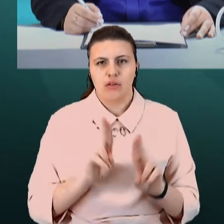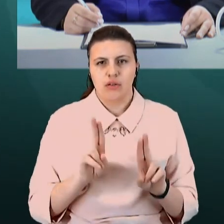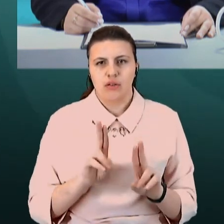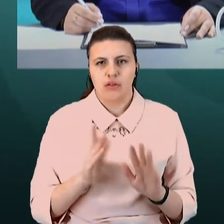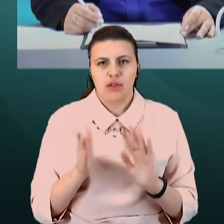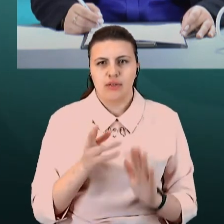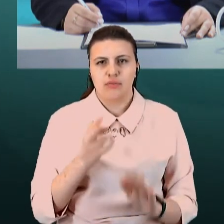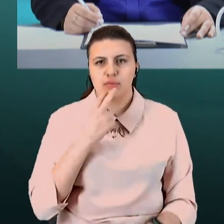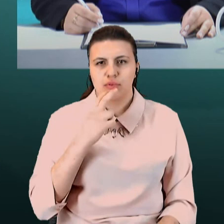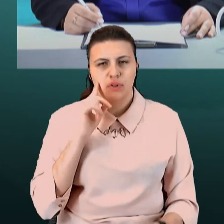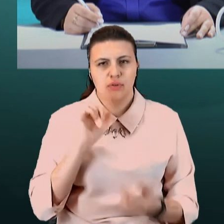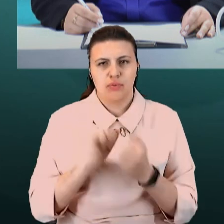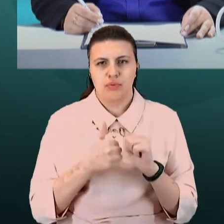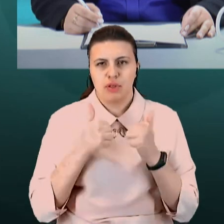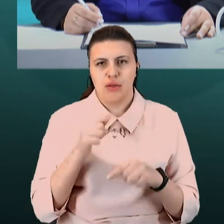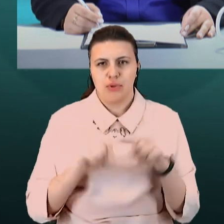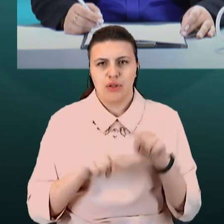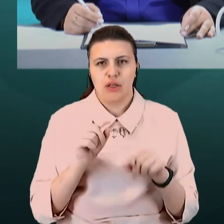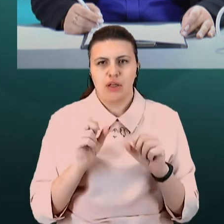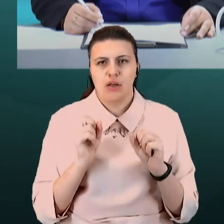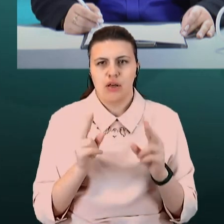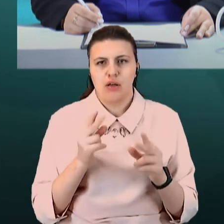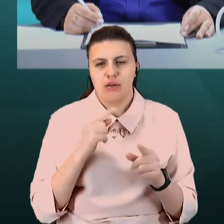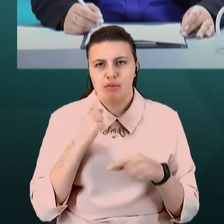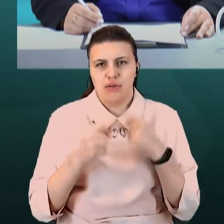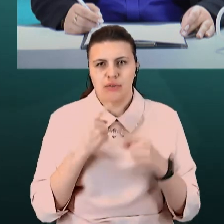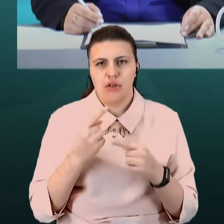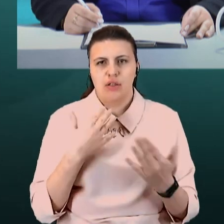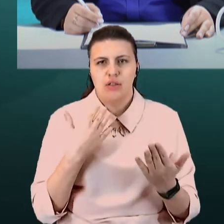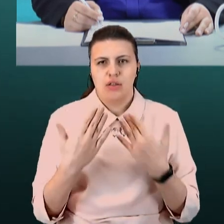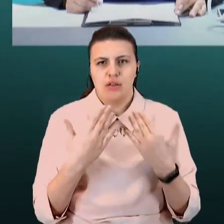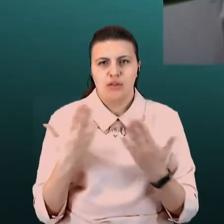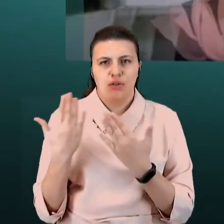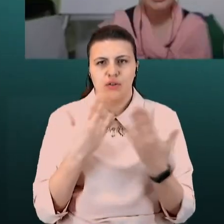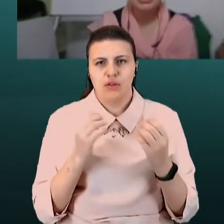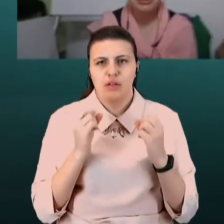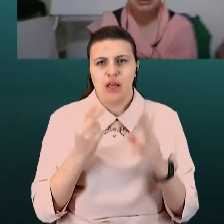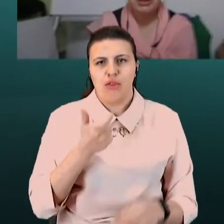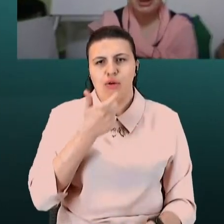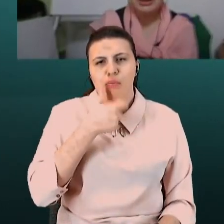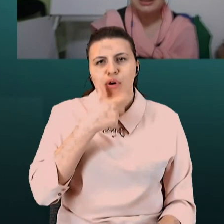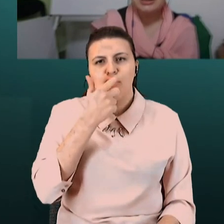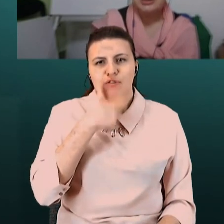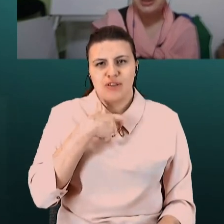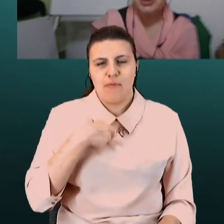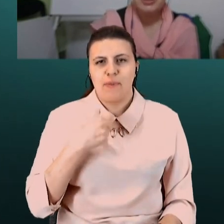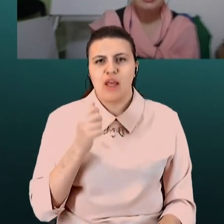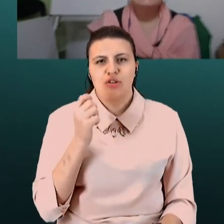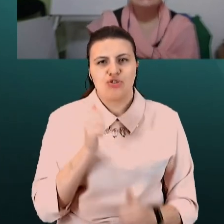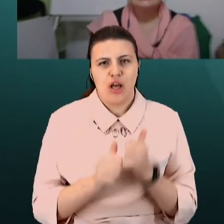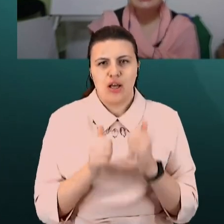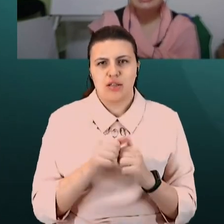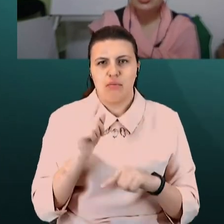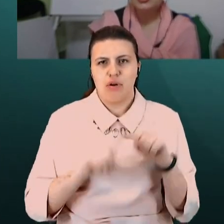'ятовується гарно батькам. Я кажу, ставтеся до читання, як до морозива. Коли мене часто батьки питають, а як це, я кажу,